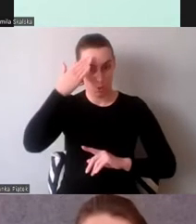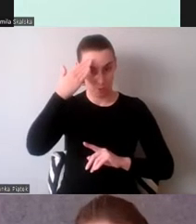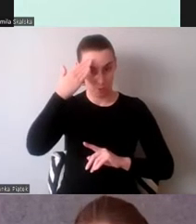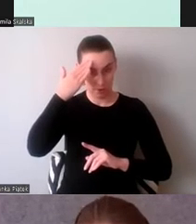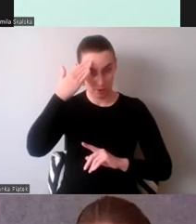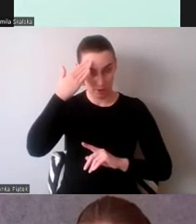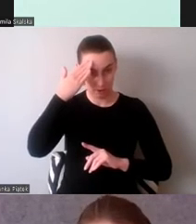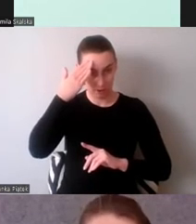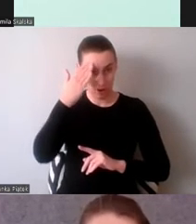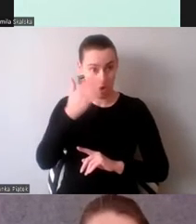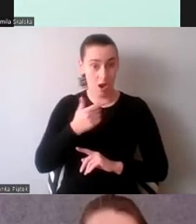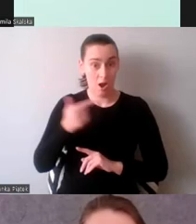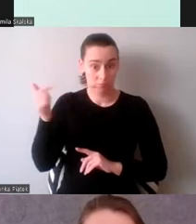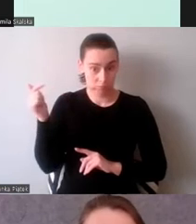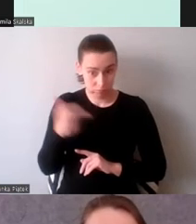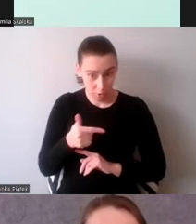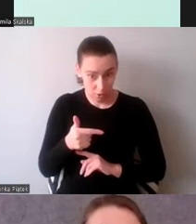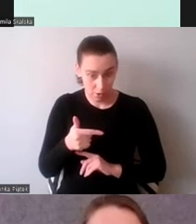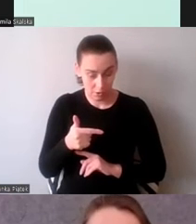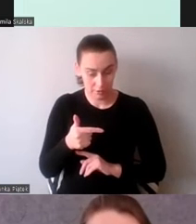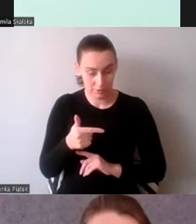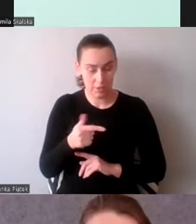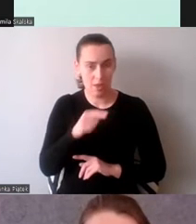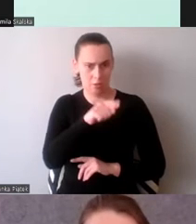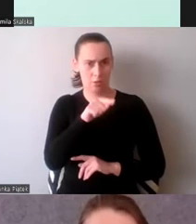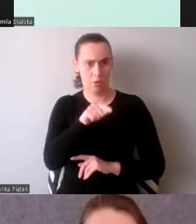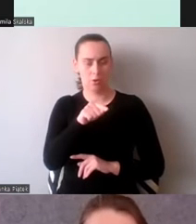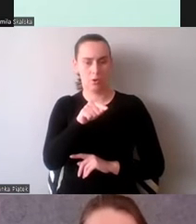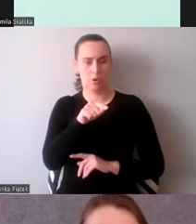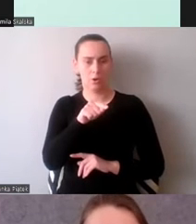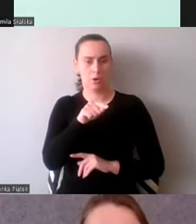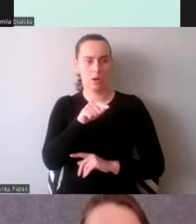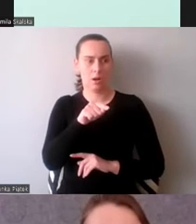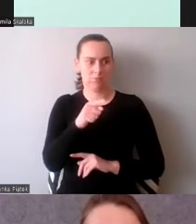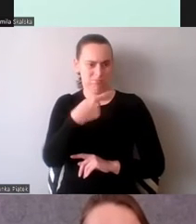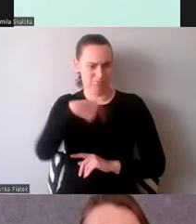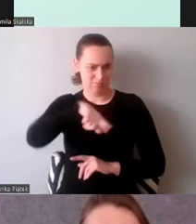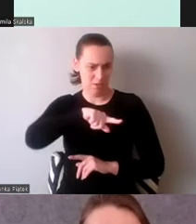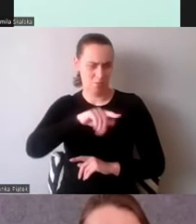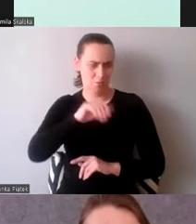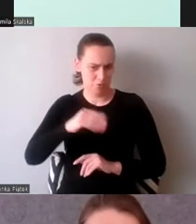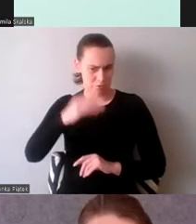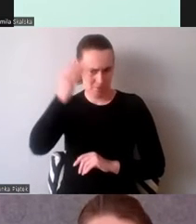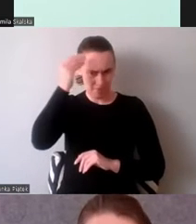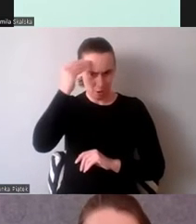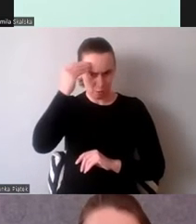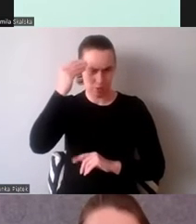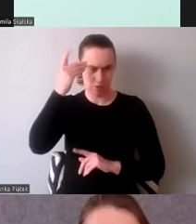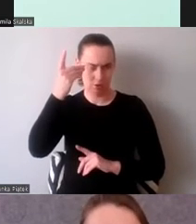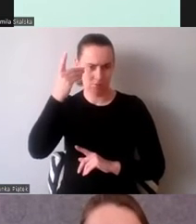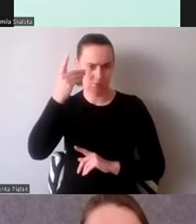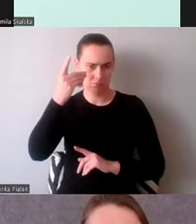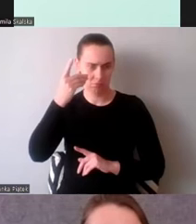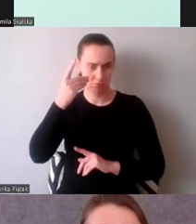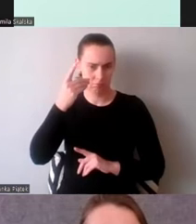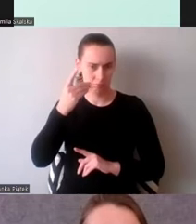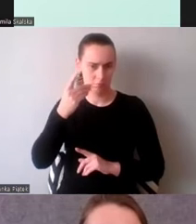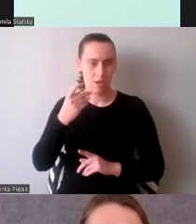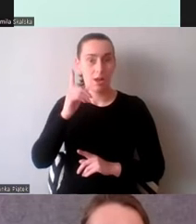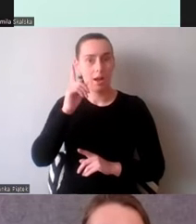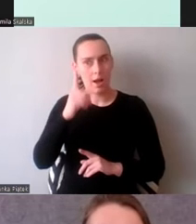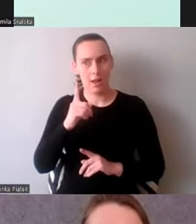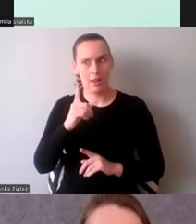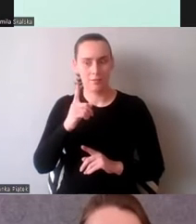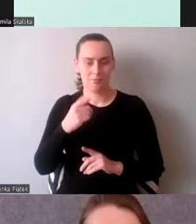są czymś, co można zdobyć, czego można się nauczyć, a jednak nie